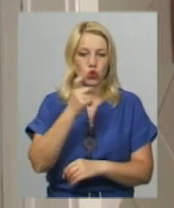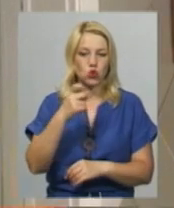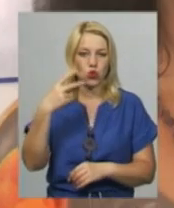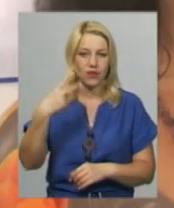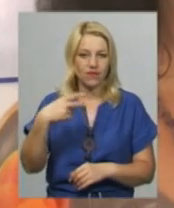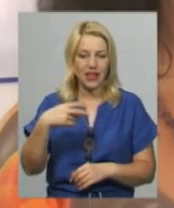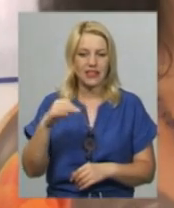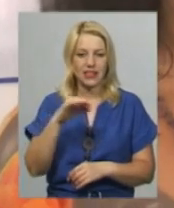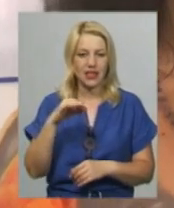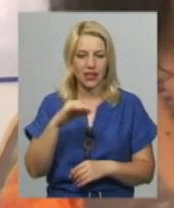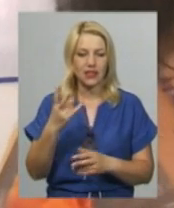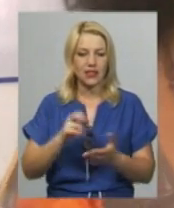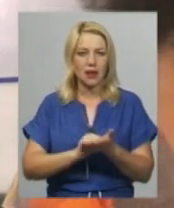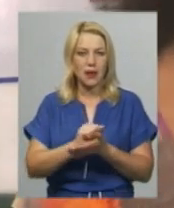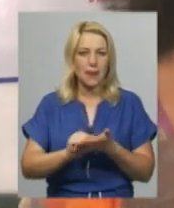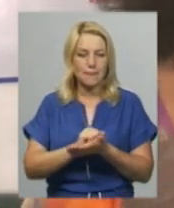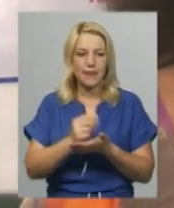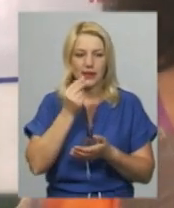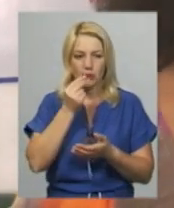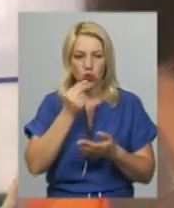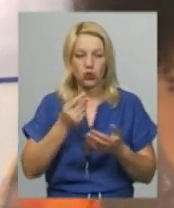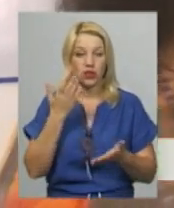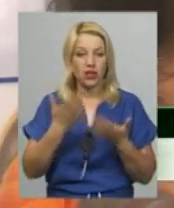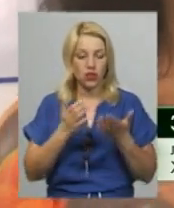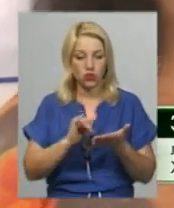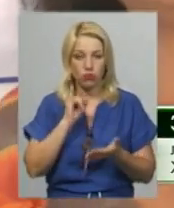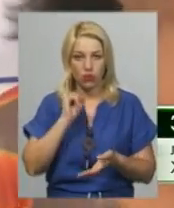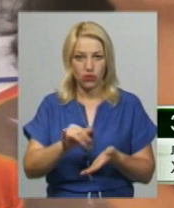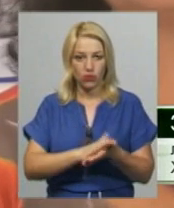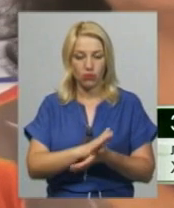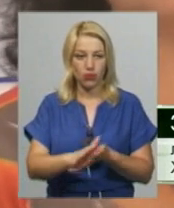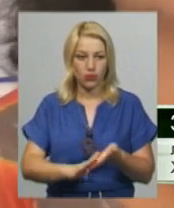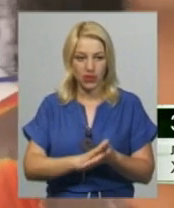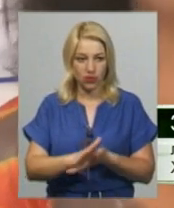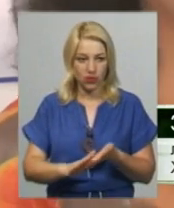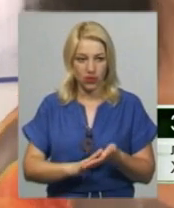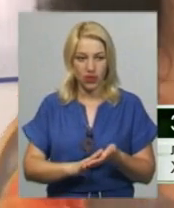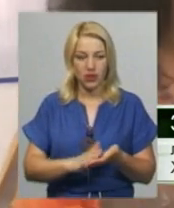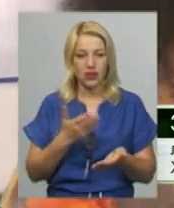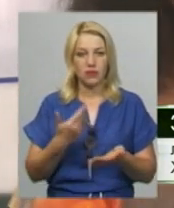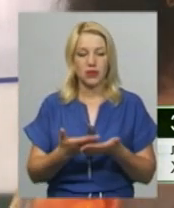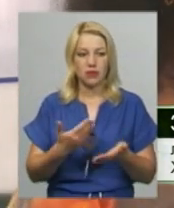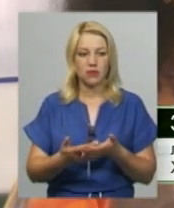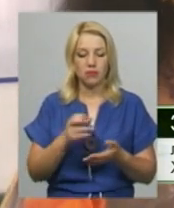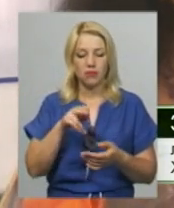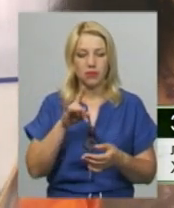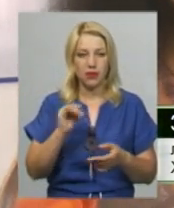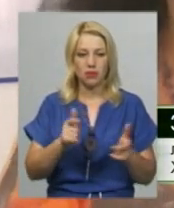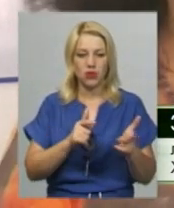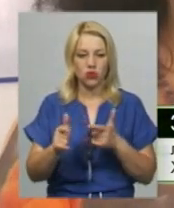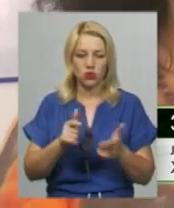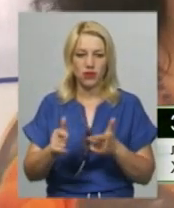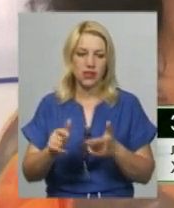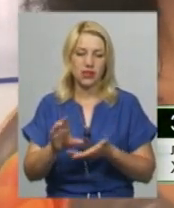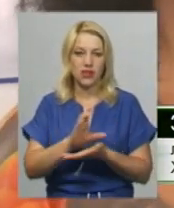термообробці продукти харчування. Якщо продукти недостатньо промиті, зокрема при приготуванні консервів,